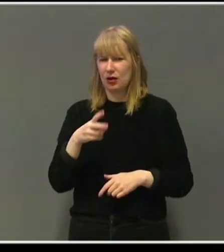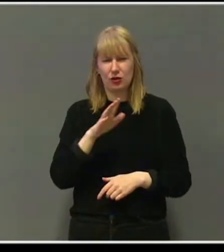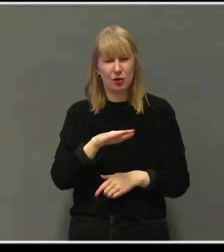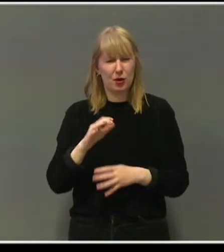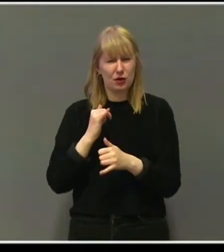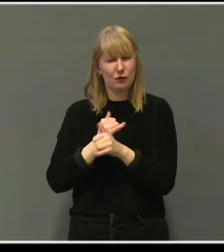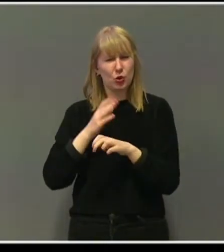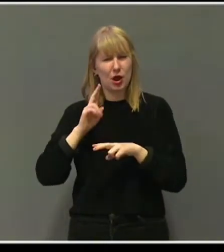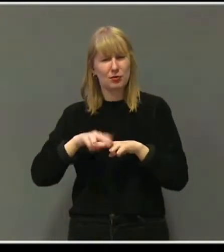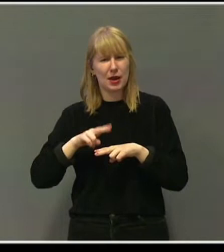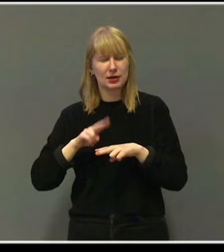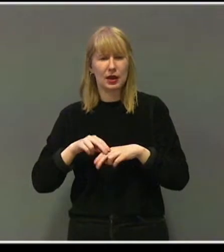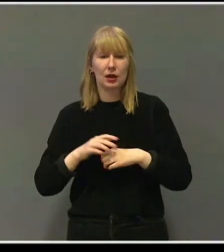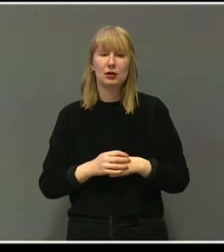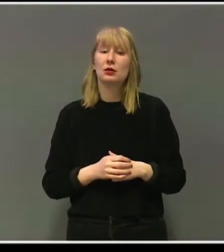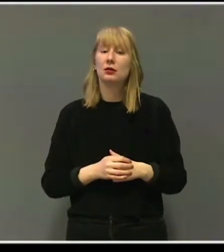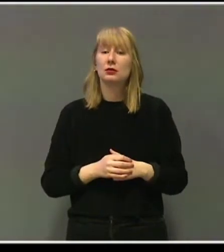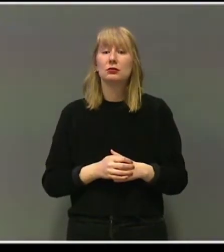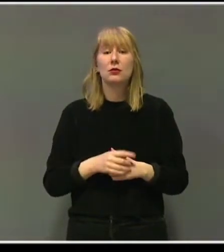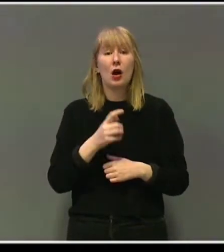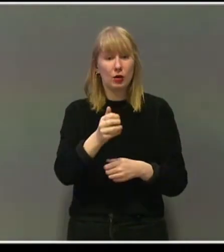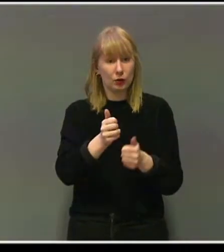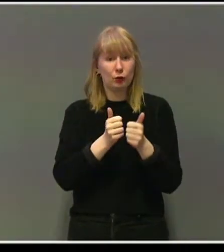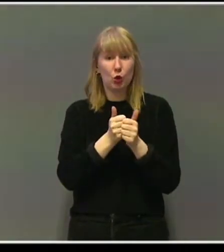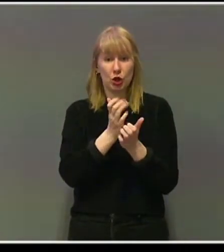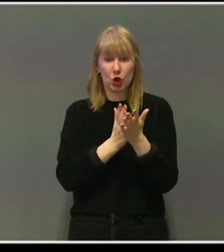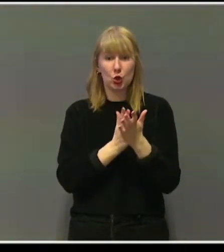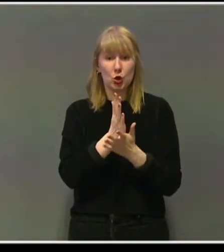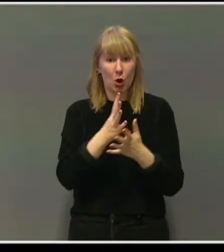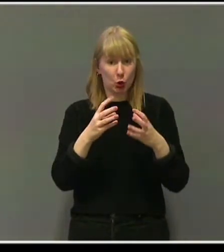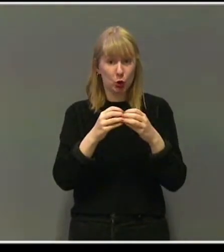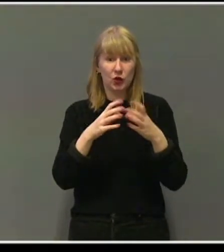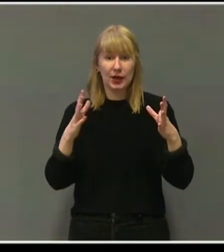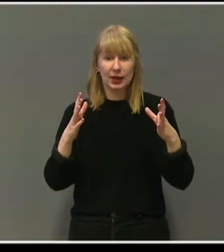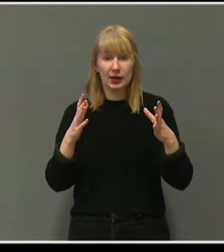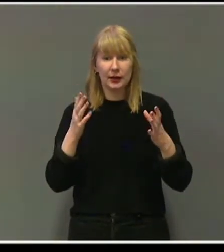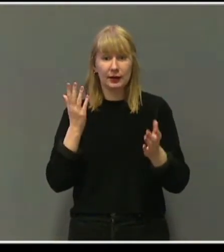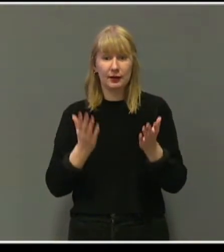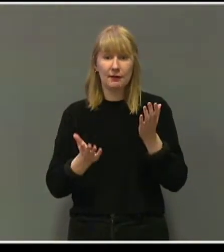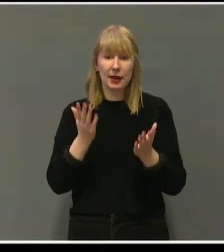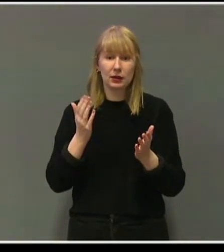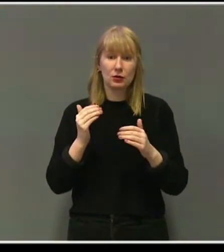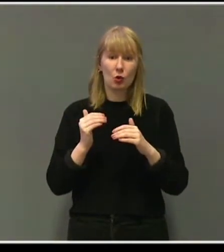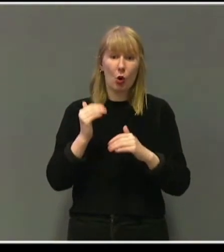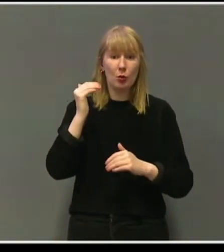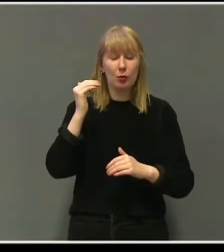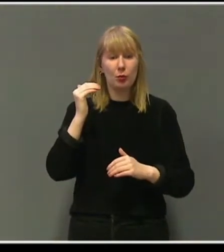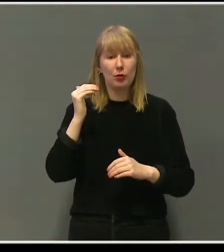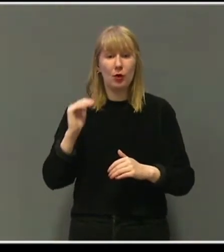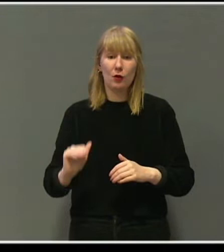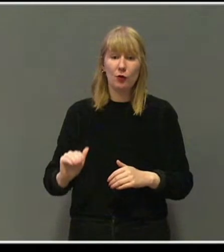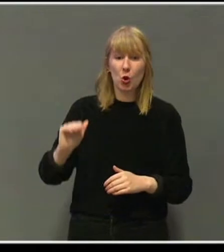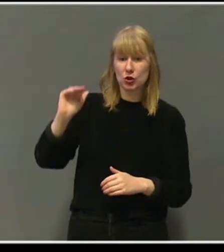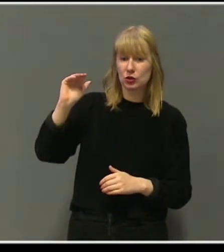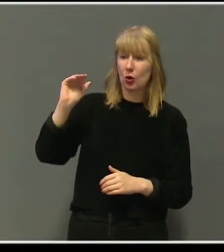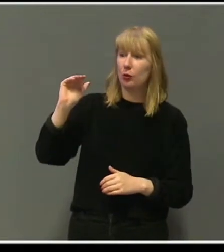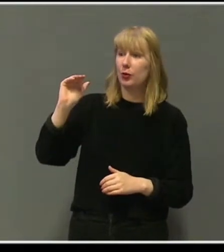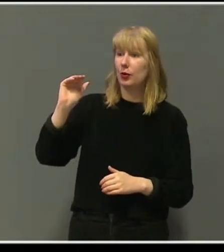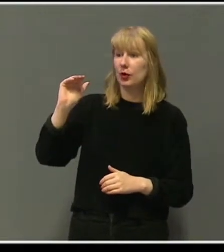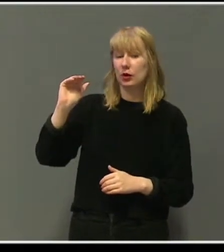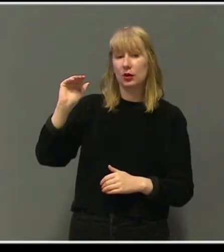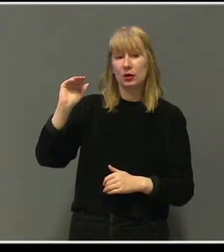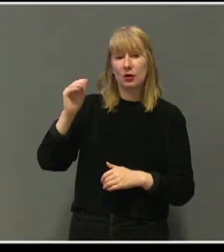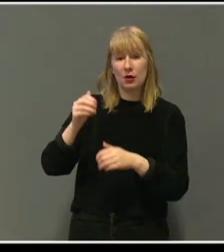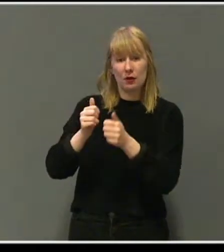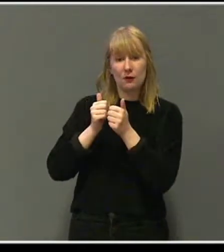Mats fulgte kurven på helsestasjonen. Han la på seg. Han ble lengre. Alt i